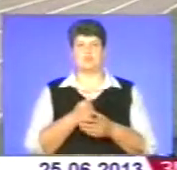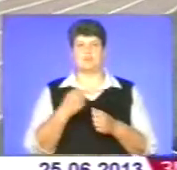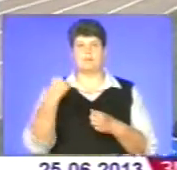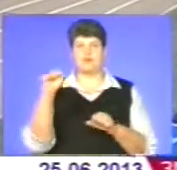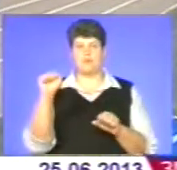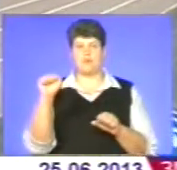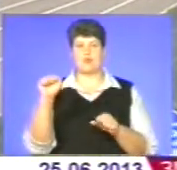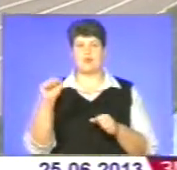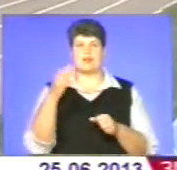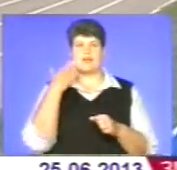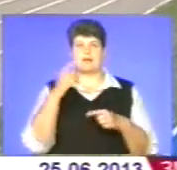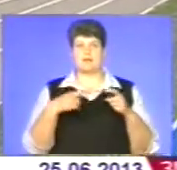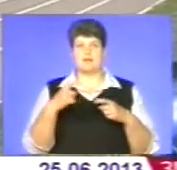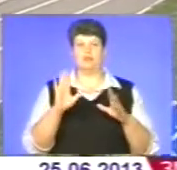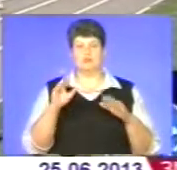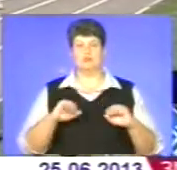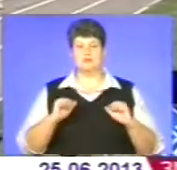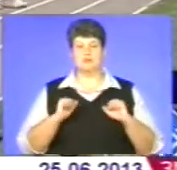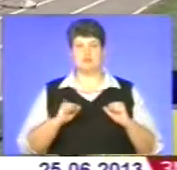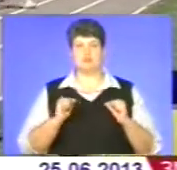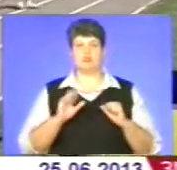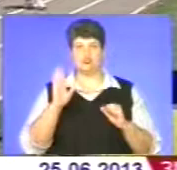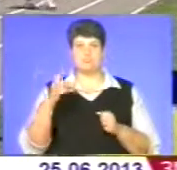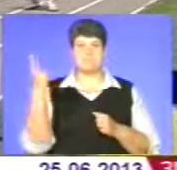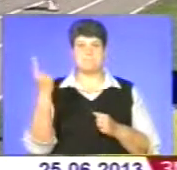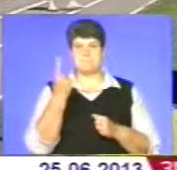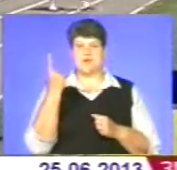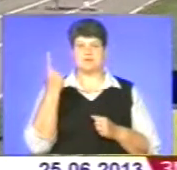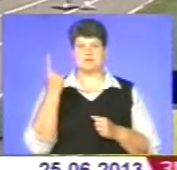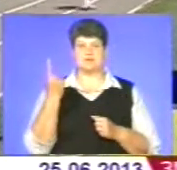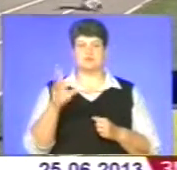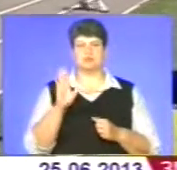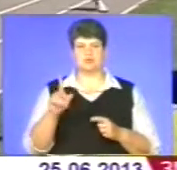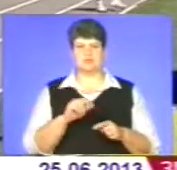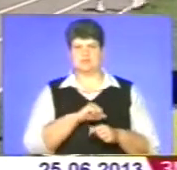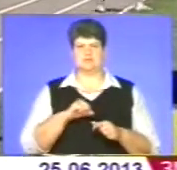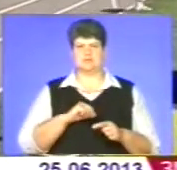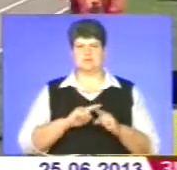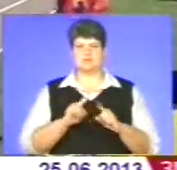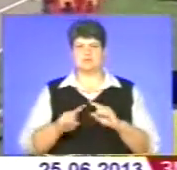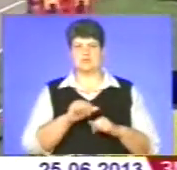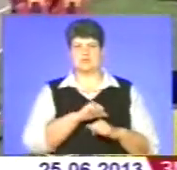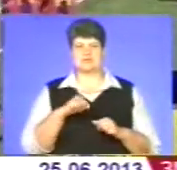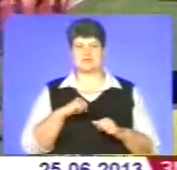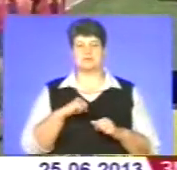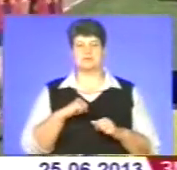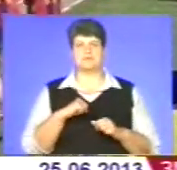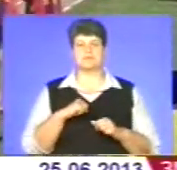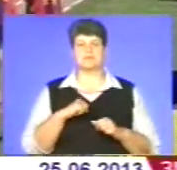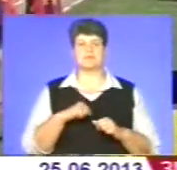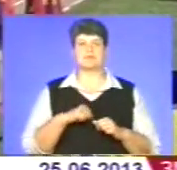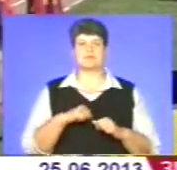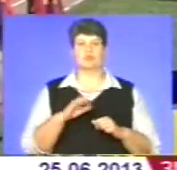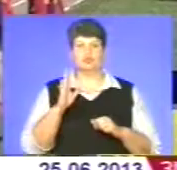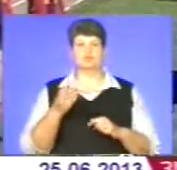Буду намагатися, старатися, щоб бути першим, бути самим скоршим, самим спортнішим. Поступати буду, звичайно,